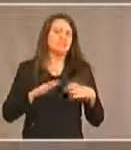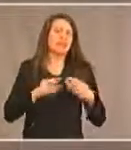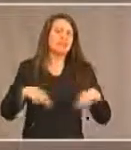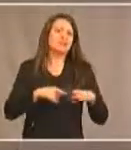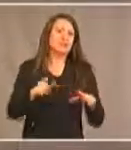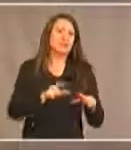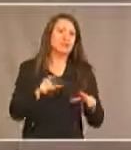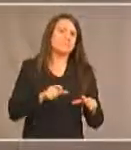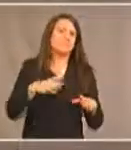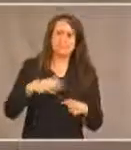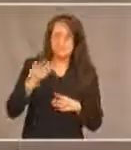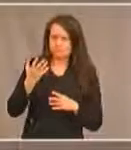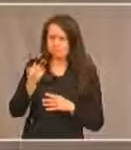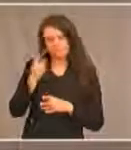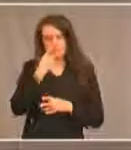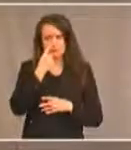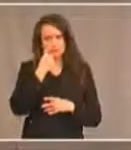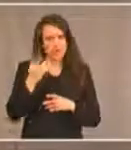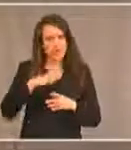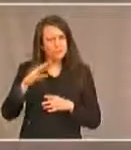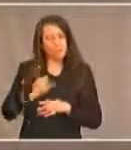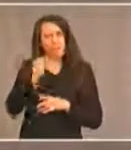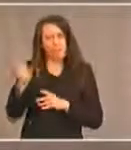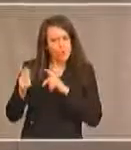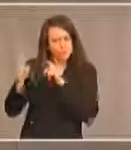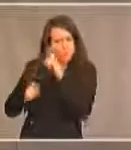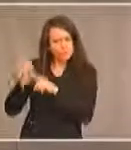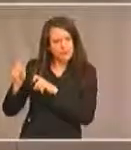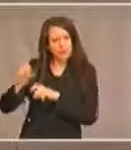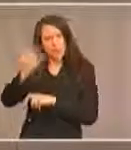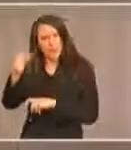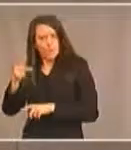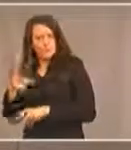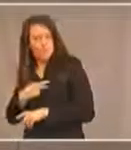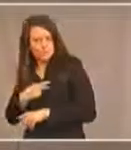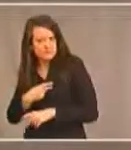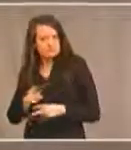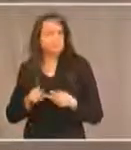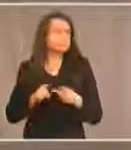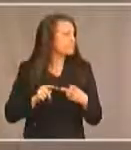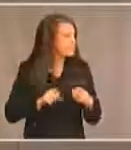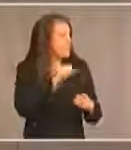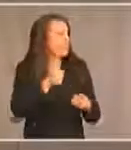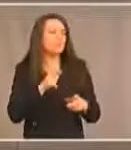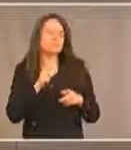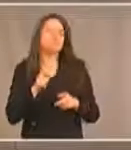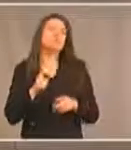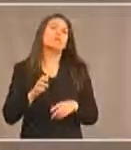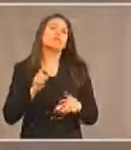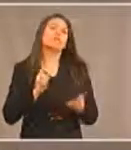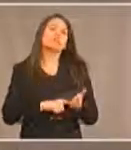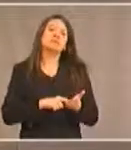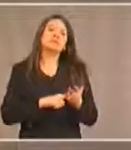d'autres sondages similaires avaient eu lieu dans d'autres provinces. Une autre question, c'est à quel moment les résultats de